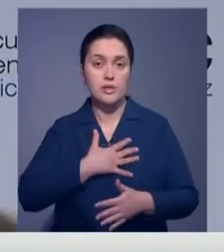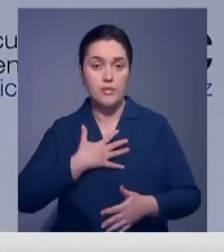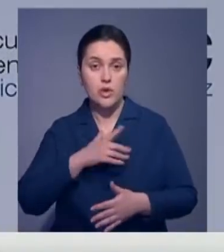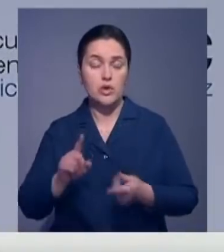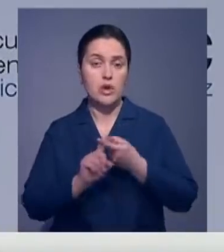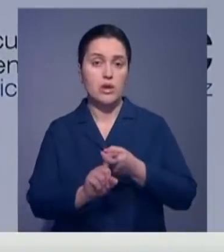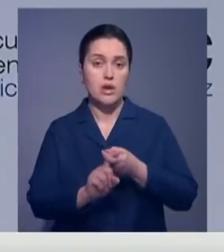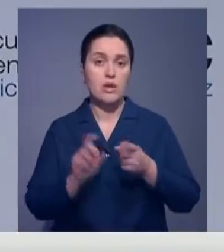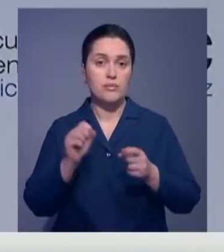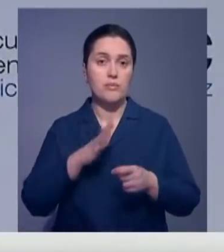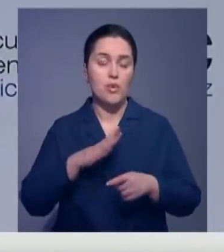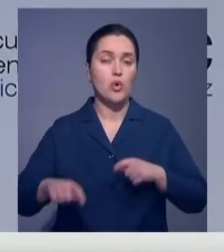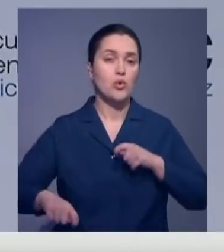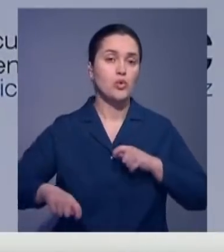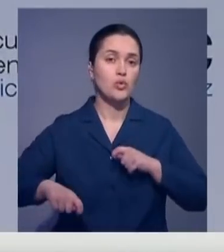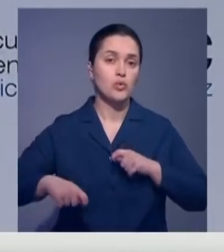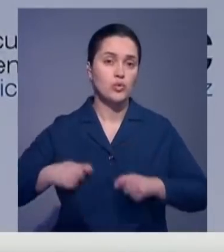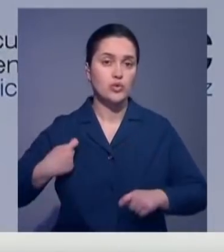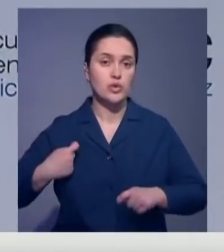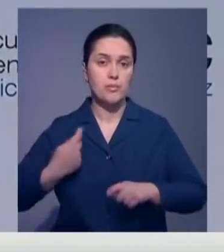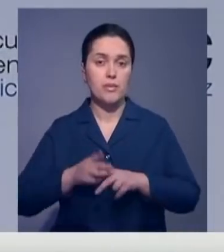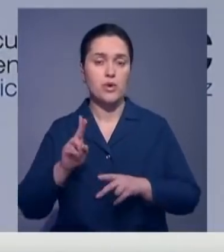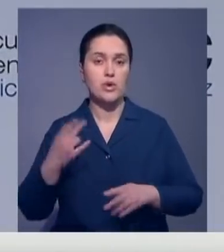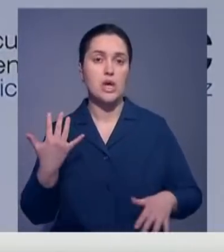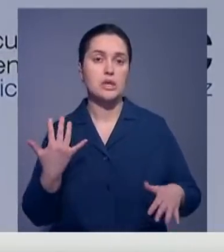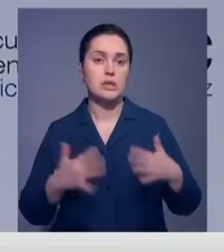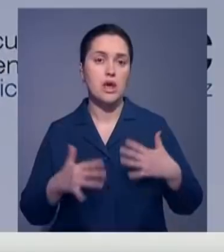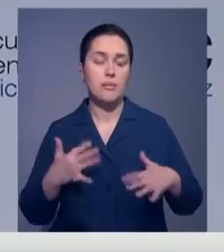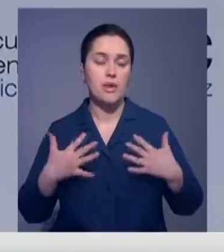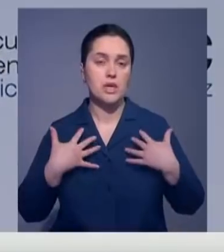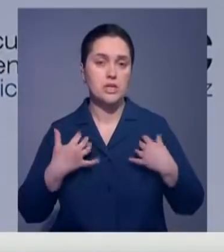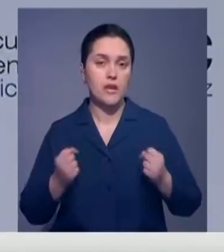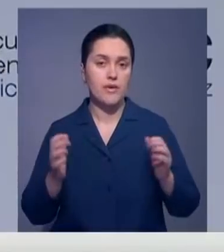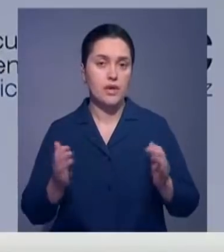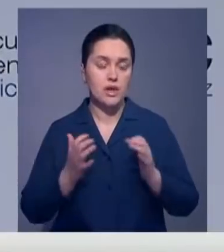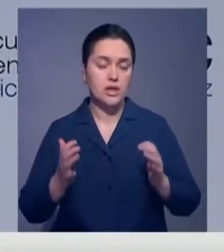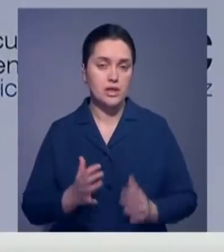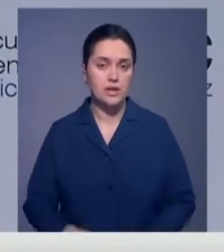этот вирус может нанести ущерб в странах с более слабыми системами здравоохранения.